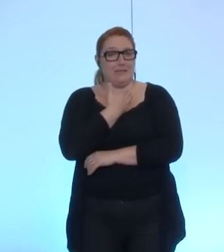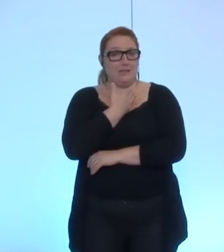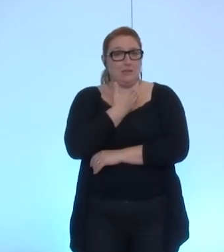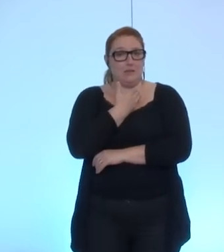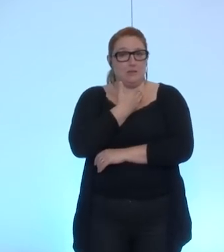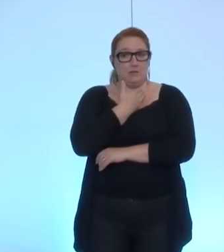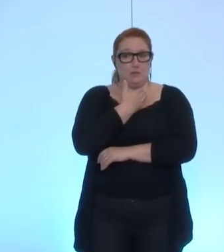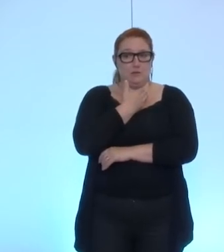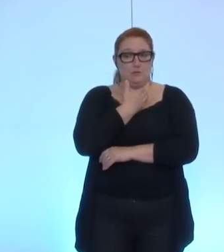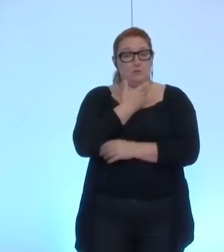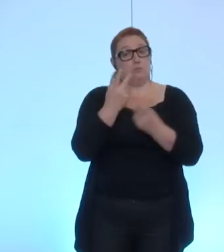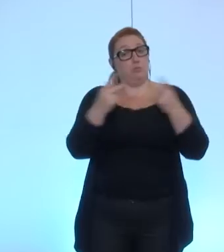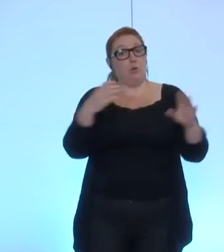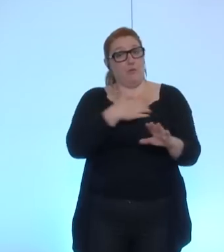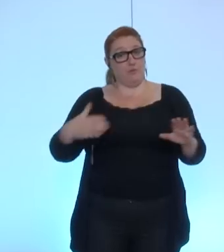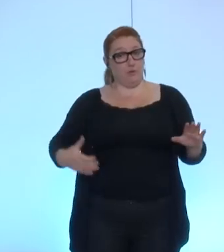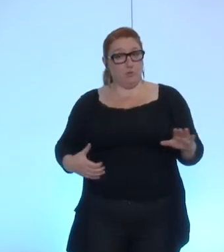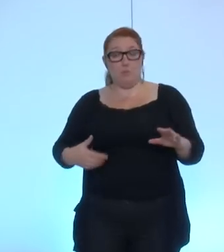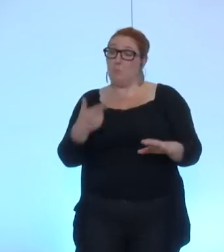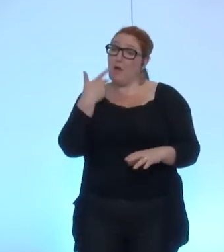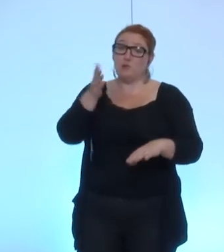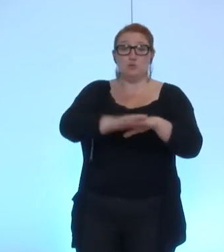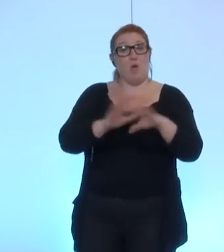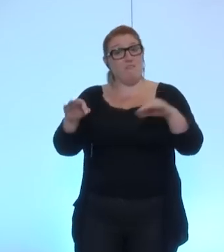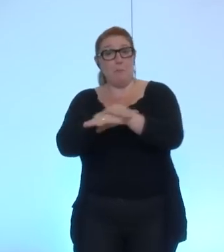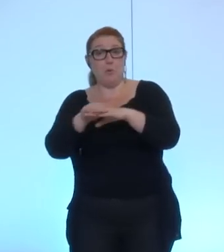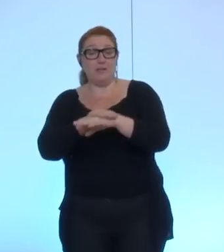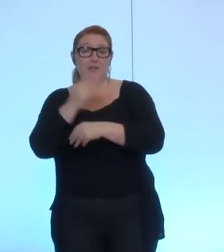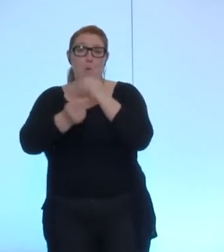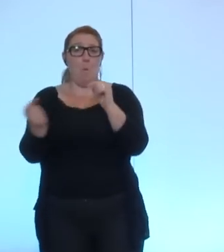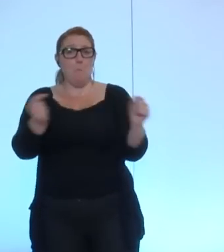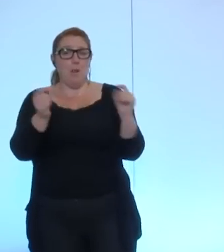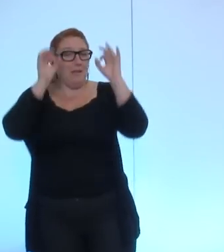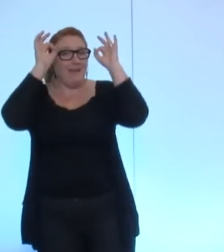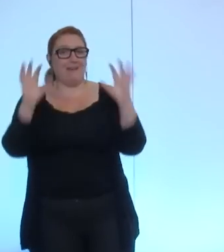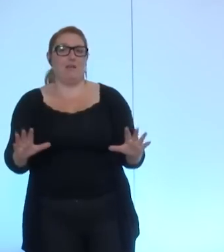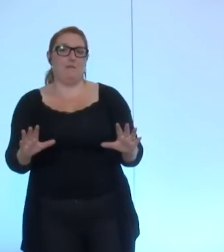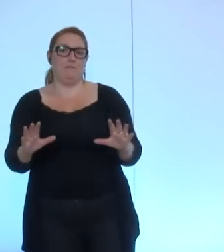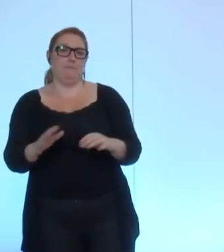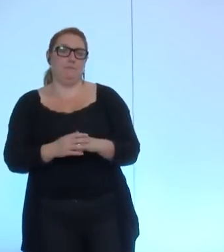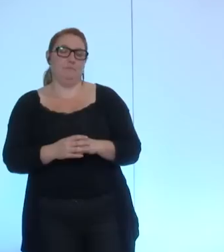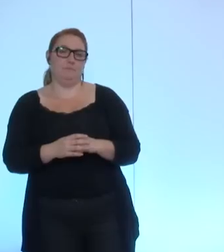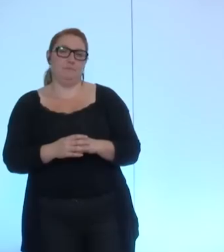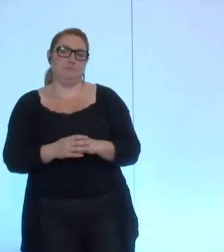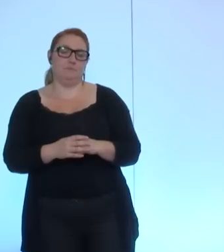feront pas l'objet par la ville d'interprétations politiques ou polémiques dans la motivation de leur attribution afin de